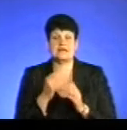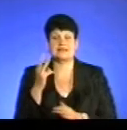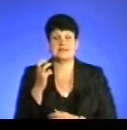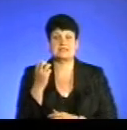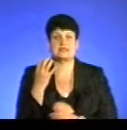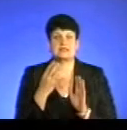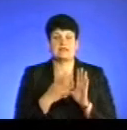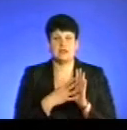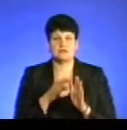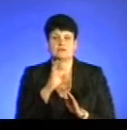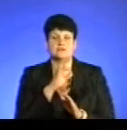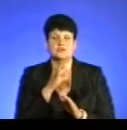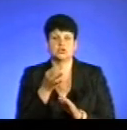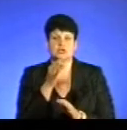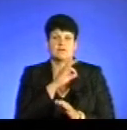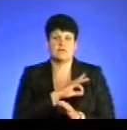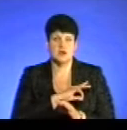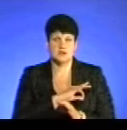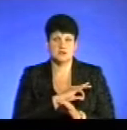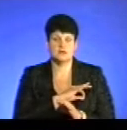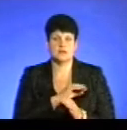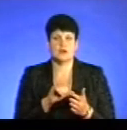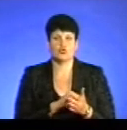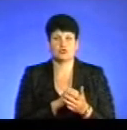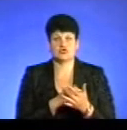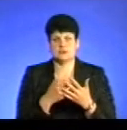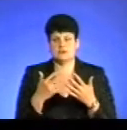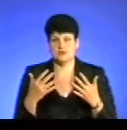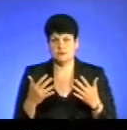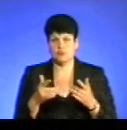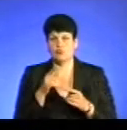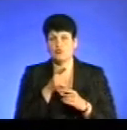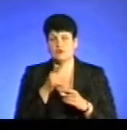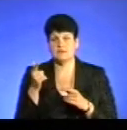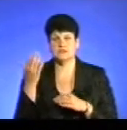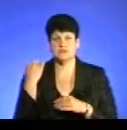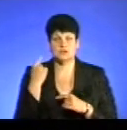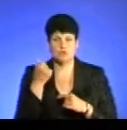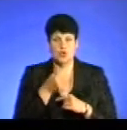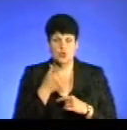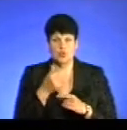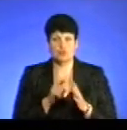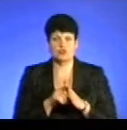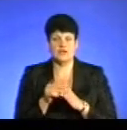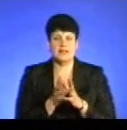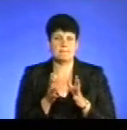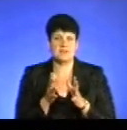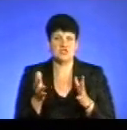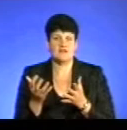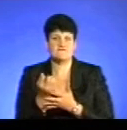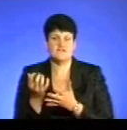вживання наркотичних або засобів. Порівняно з іншим роком поліцейські почали більше виявляти.